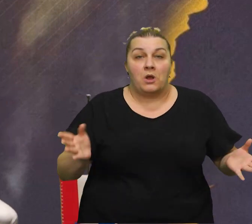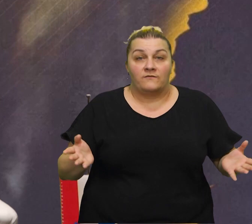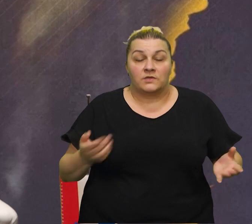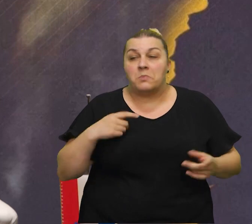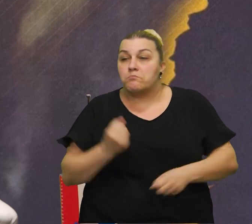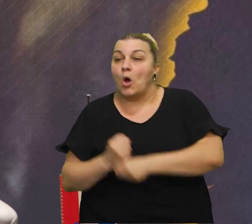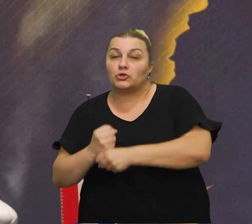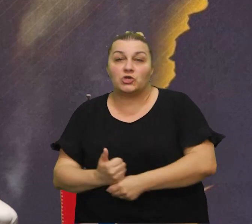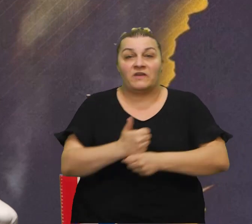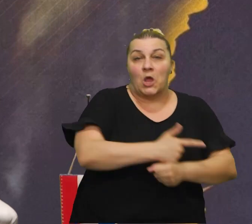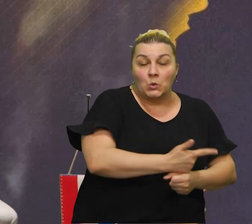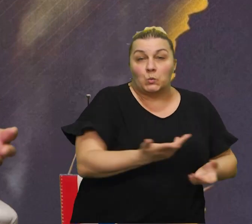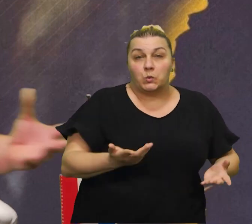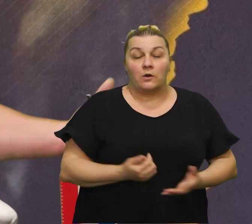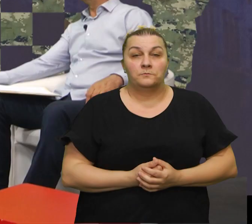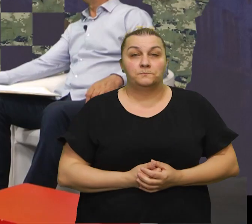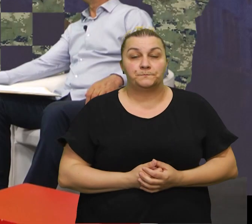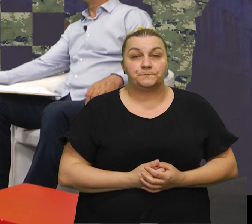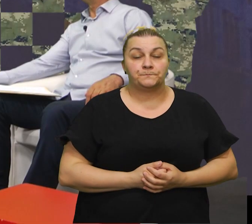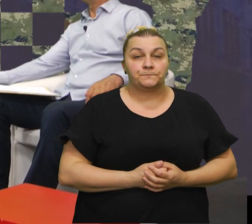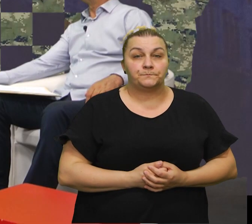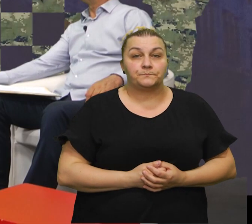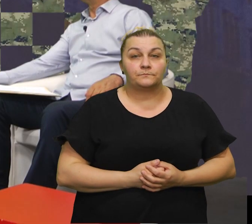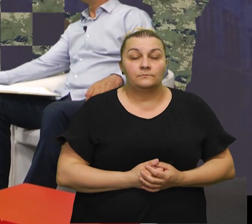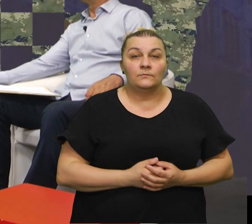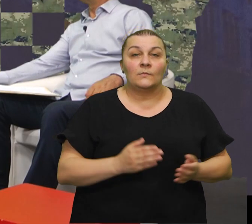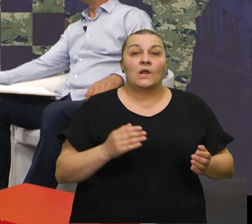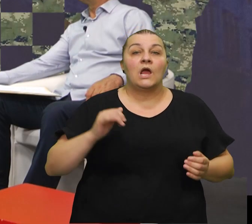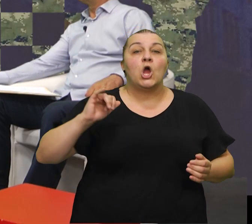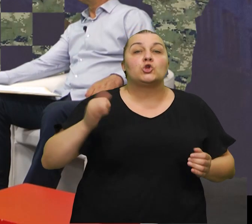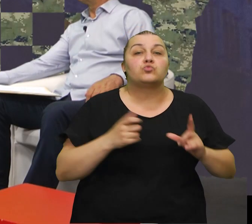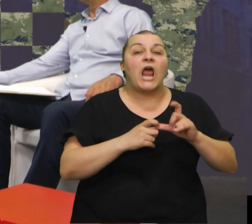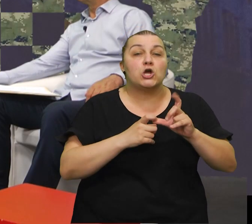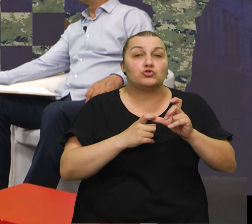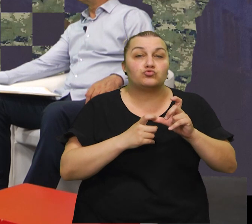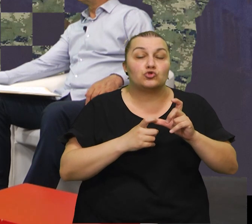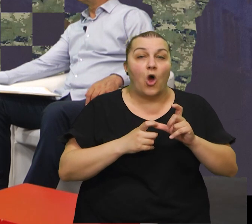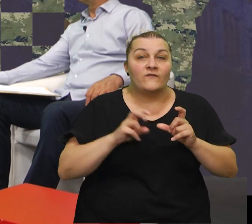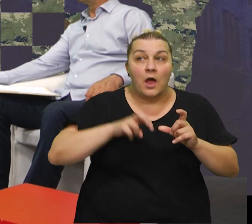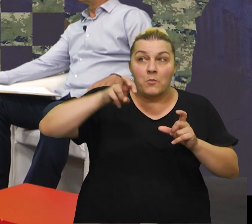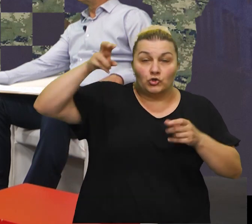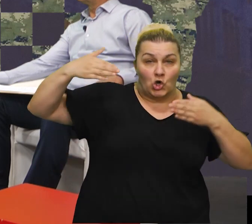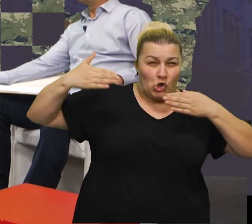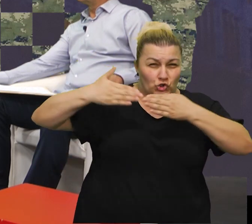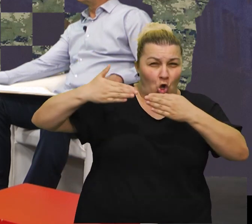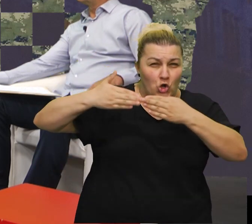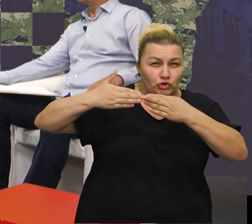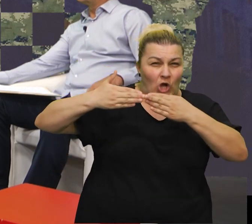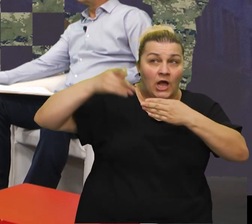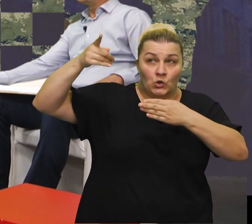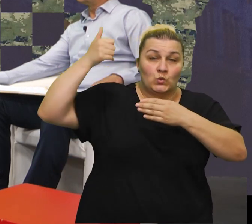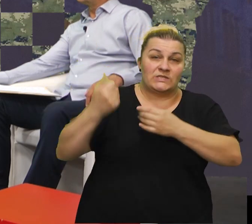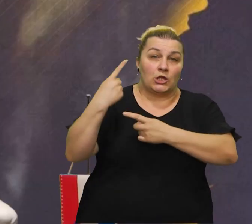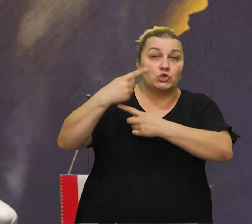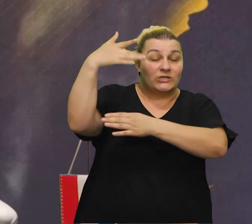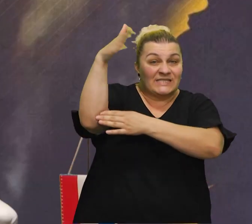drugog podržavati, ono, šta će biti kao ono, ali kad izađe Jure Šundov, gori na nićošak gori se sad stavio da